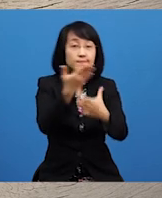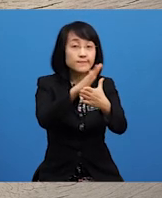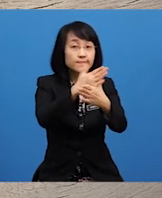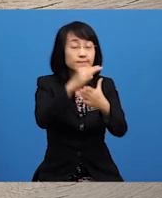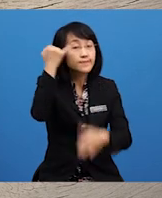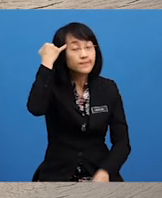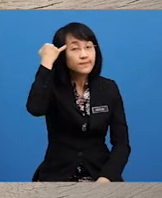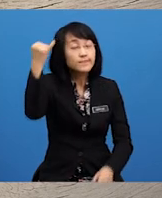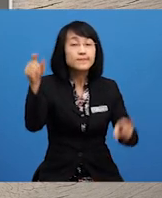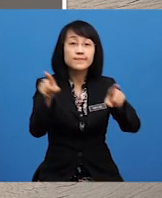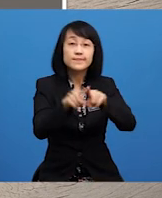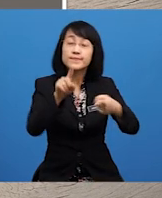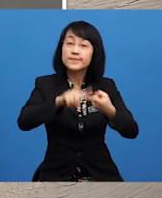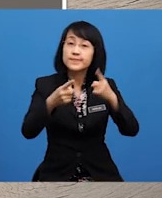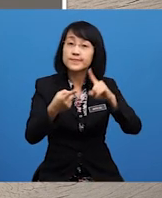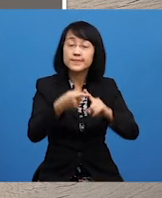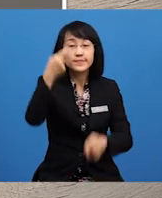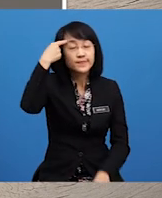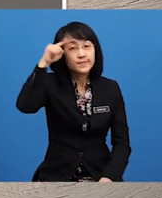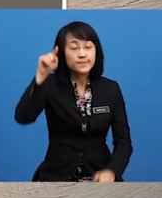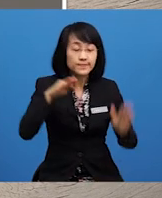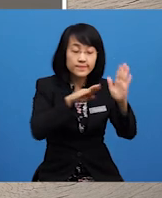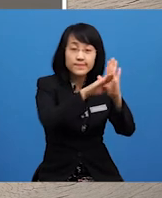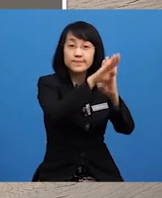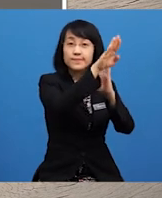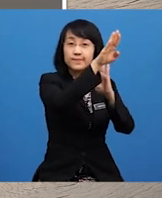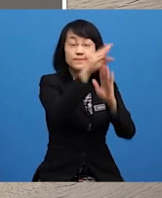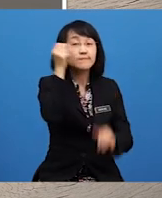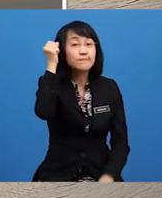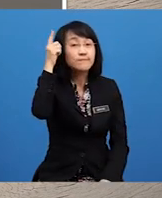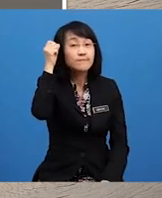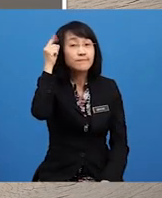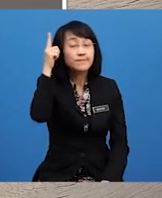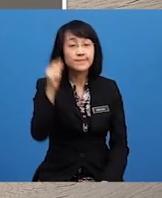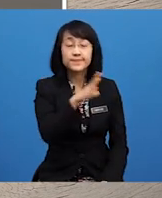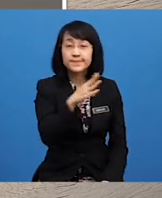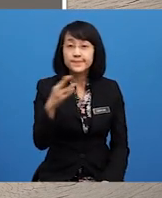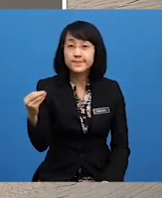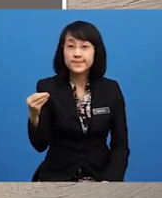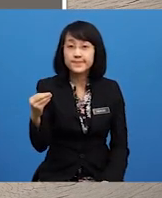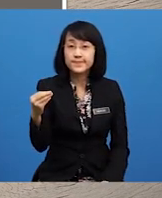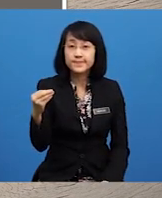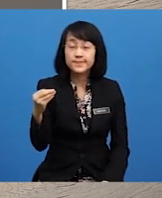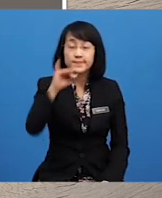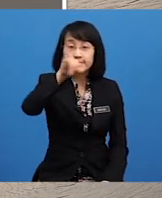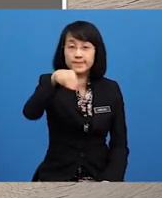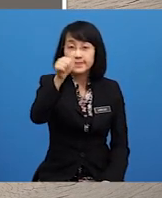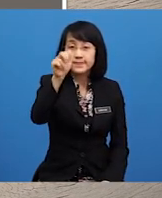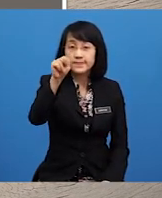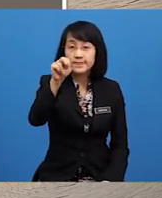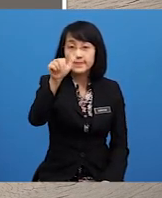Bersama Rakan Untuk Meningkatkan Kefahaman Dan Menjana Pemikiran